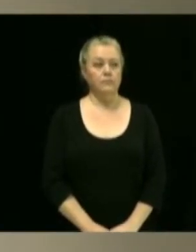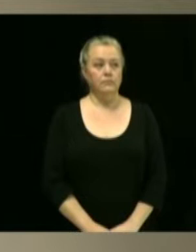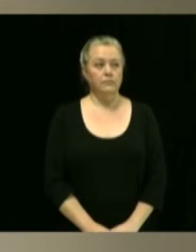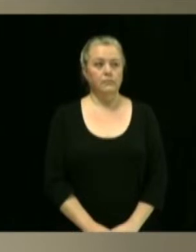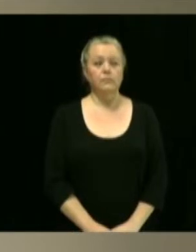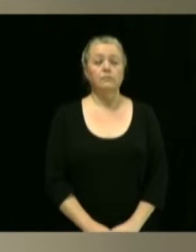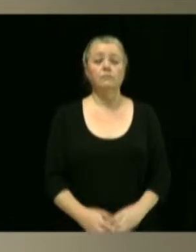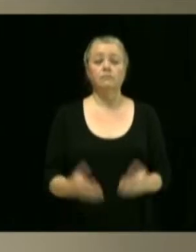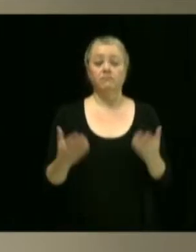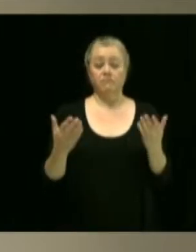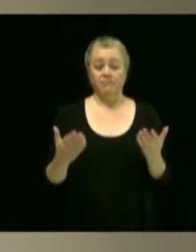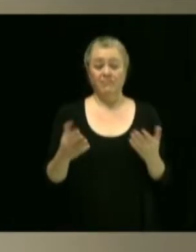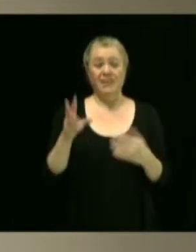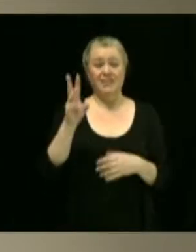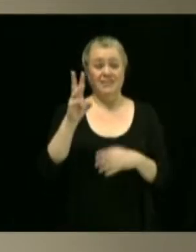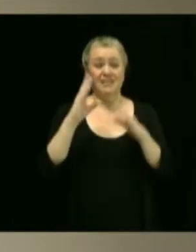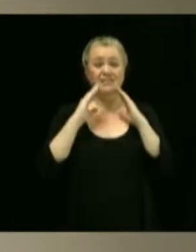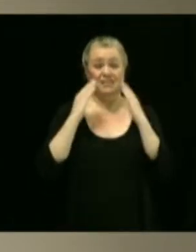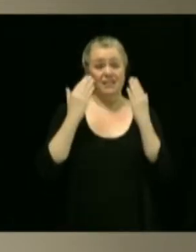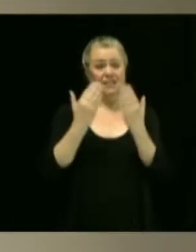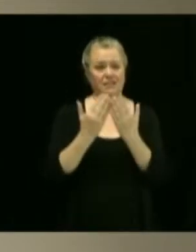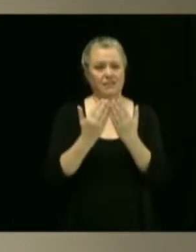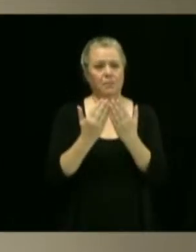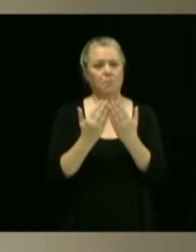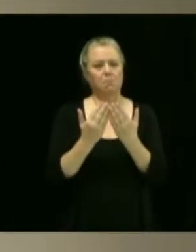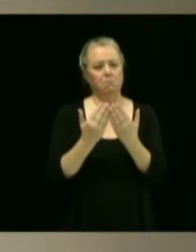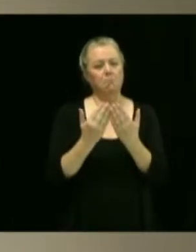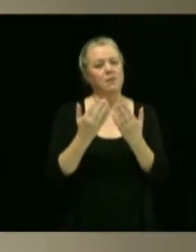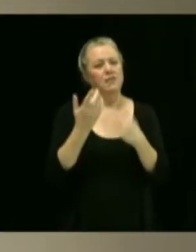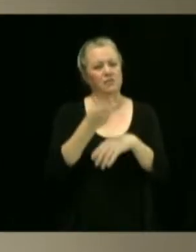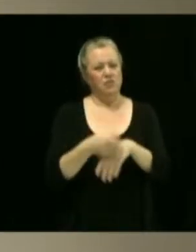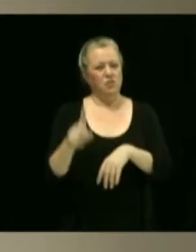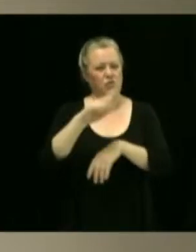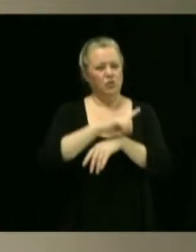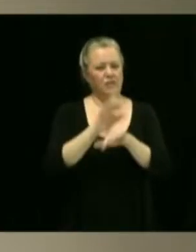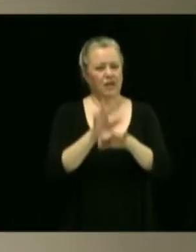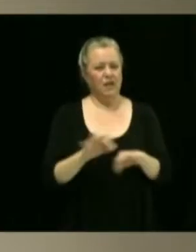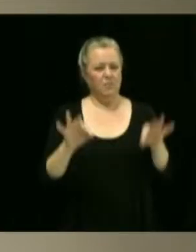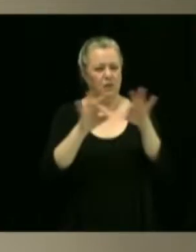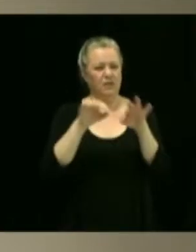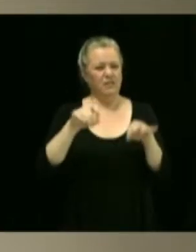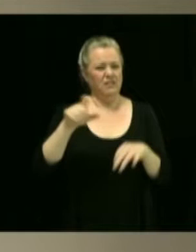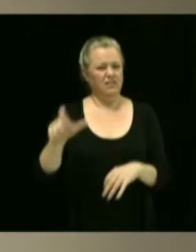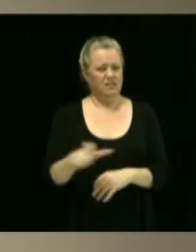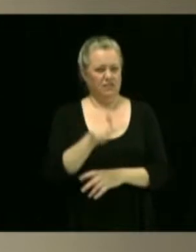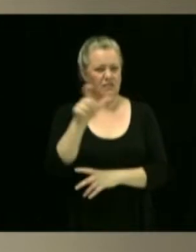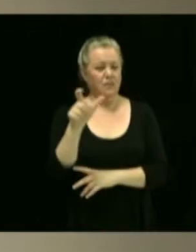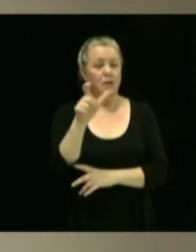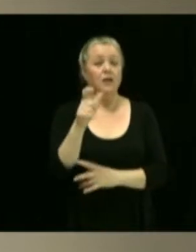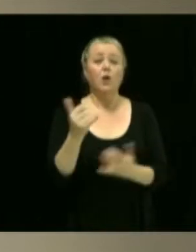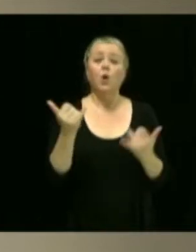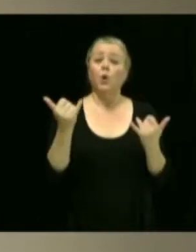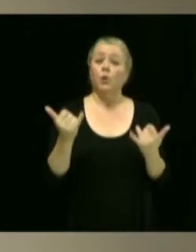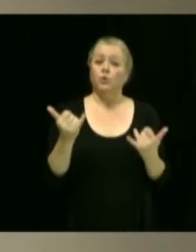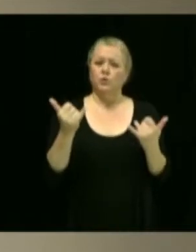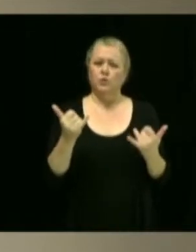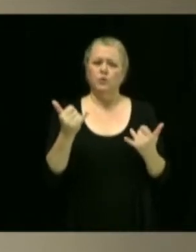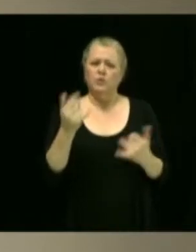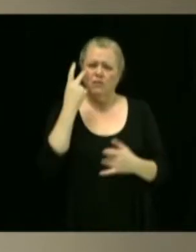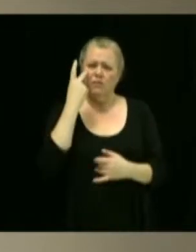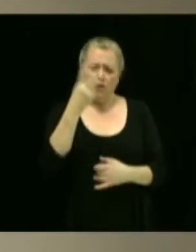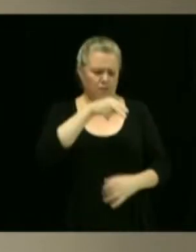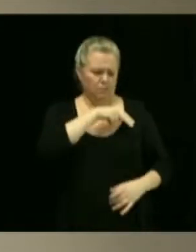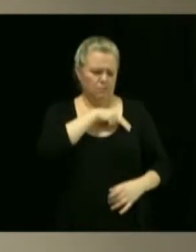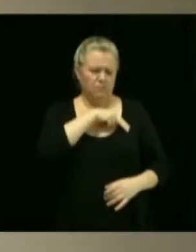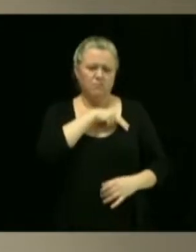La journée du 6 décembre marque également une journée importante au Québec alors que les élus aujourd'hui ont porté le ruban blanc. Ce